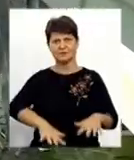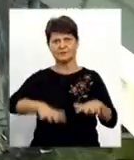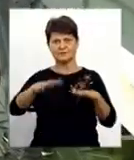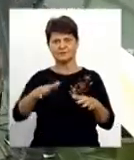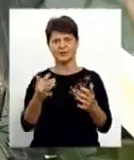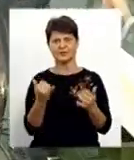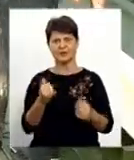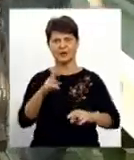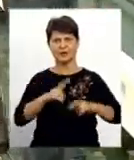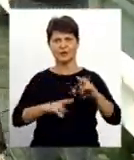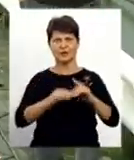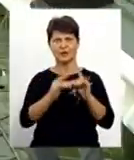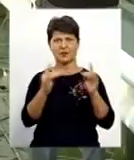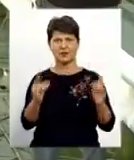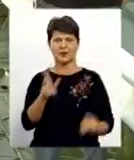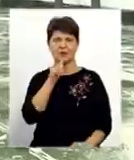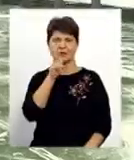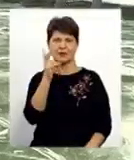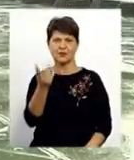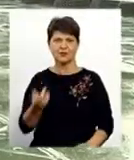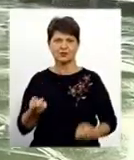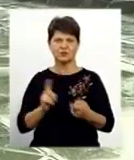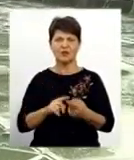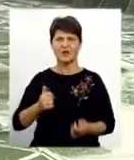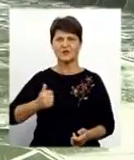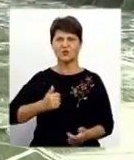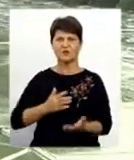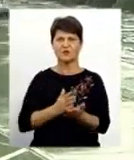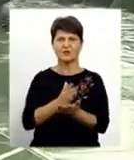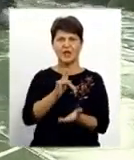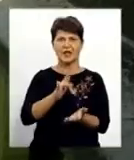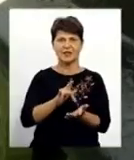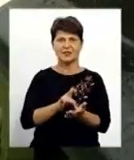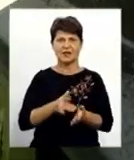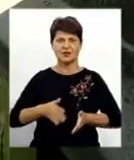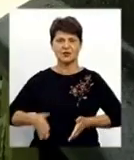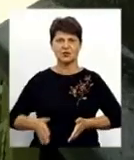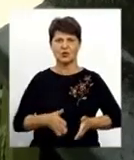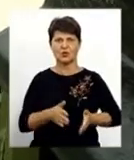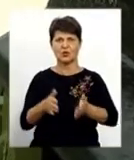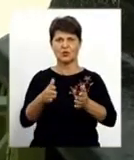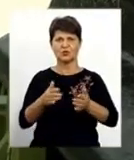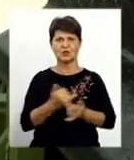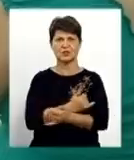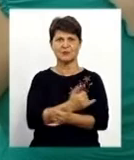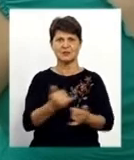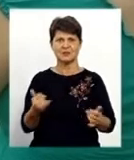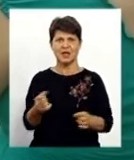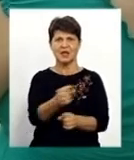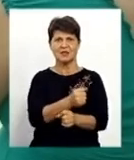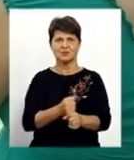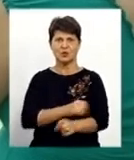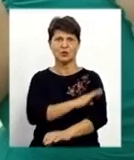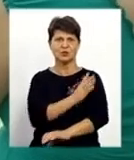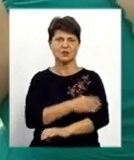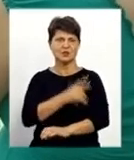будували близько трьох років. До його зведення залучили військовослужбовців Центру дорожнього забезпечення Збройних сил України. Нова переправа з